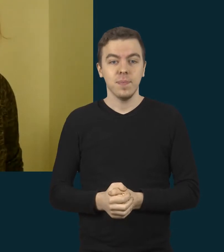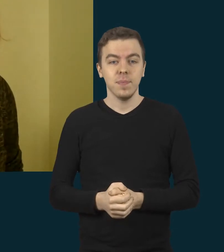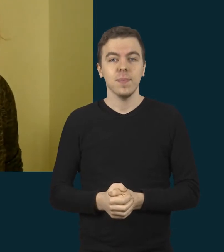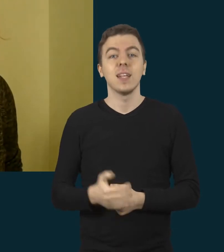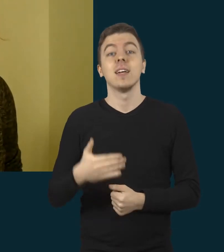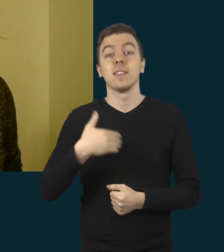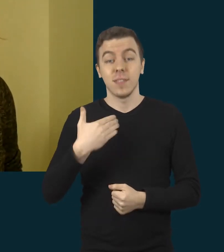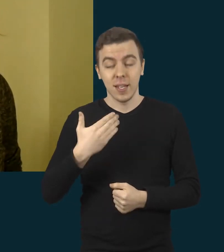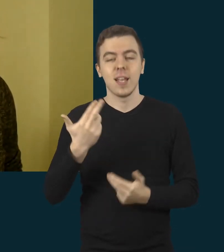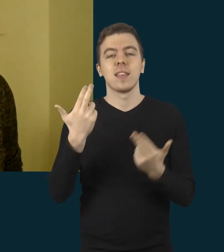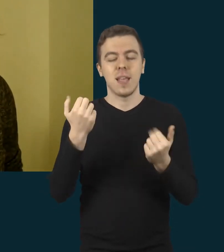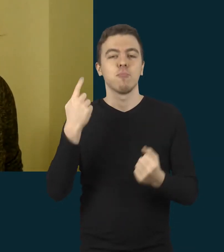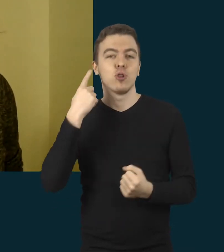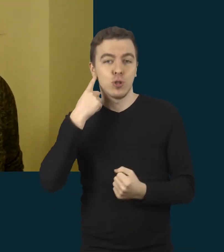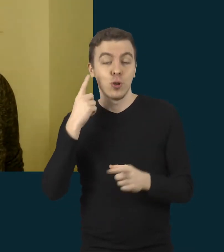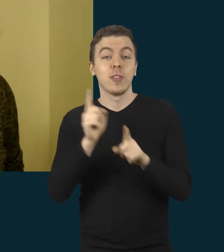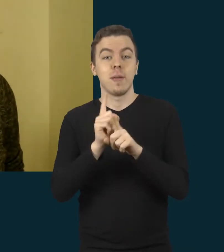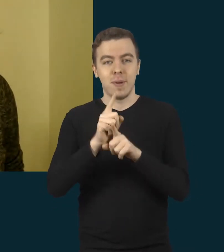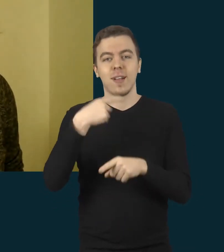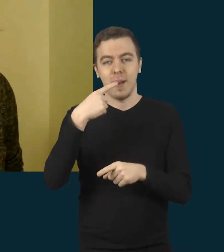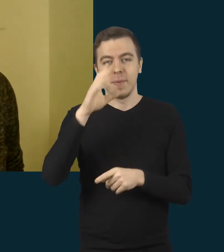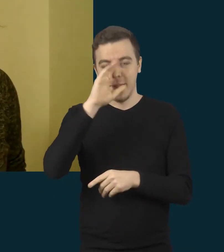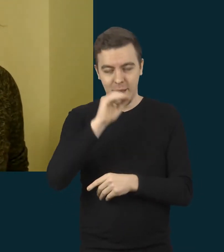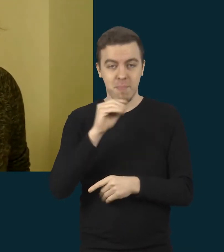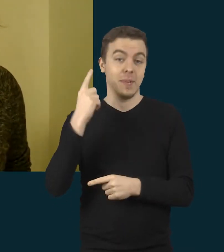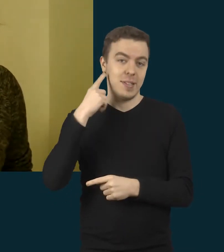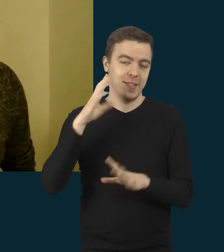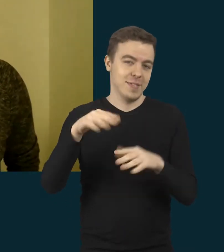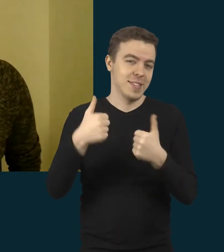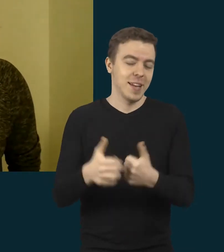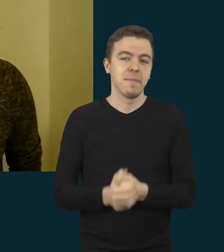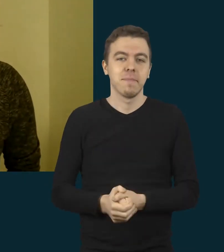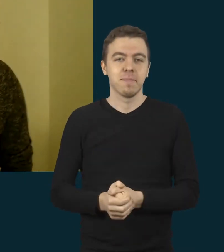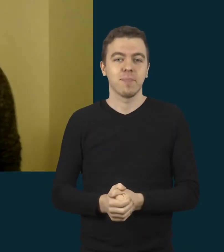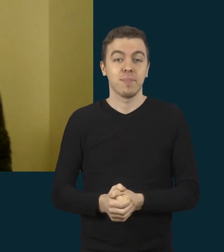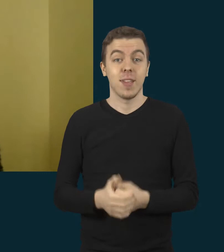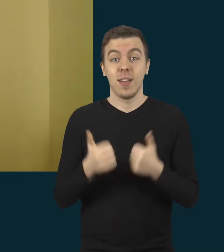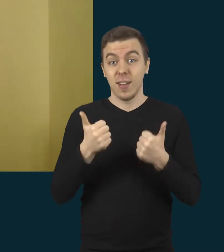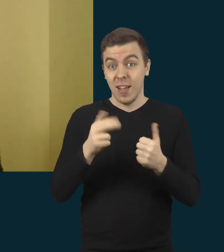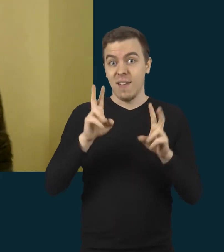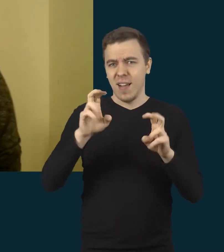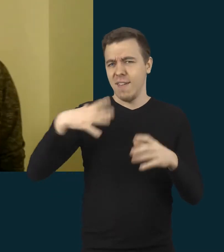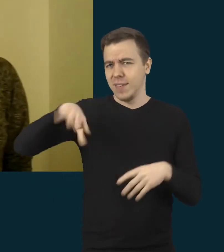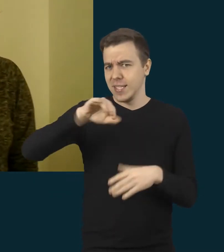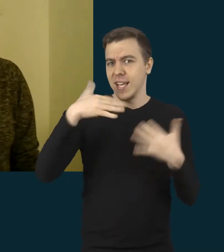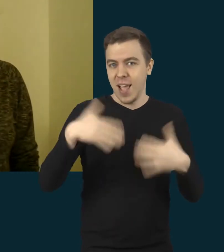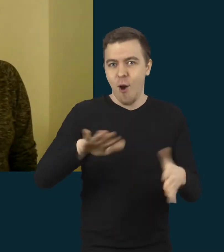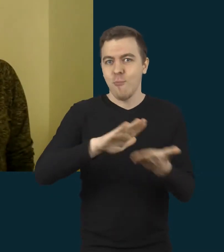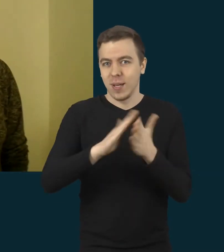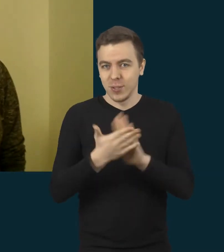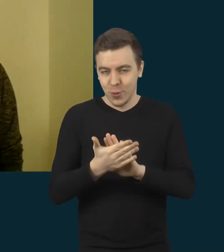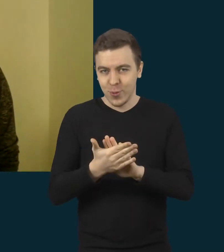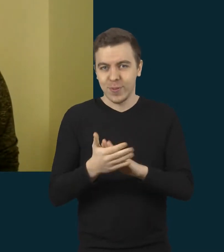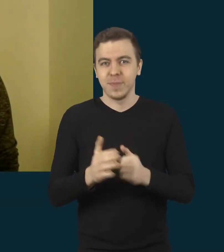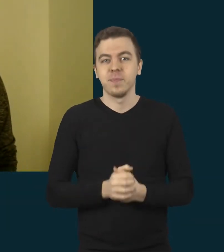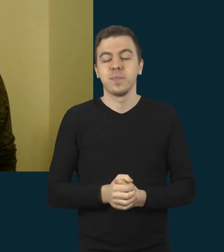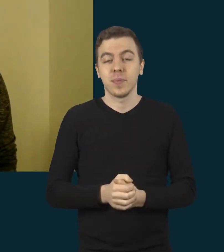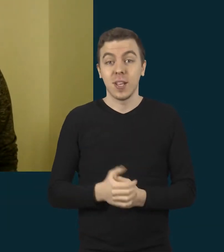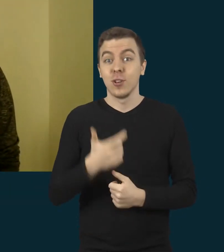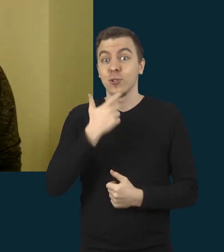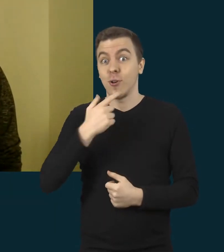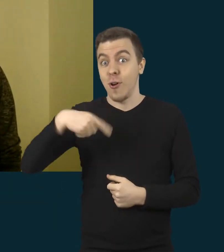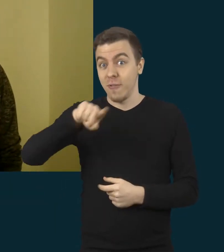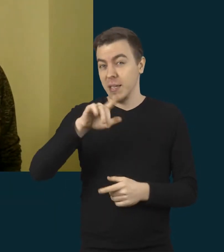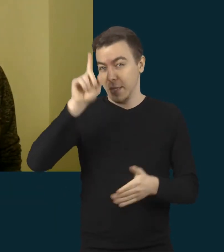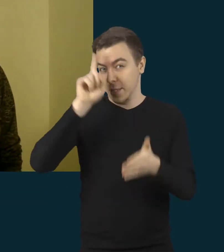Sveiki, girdėt girdžiu, dabar jau galiu ir kalbėti. Tai sveiki. Šaunoj reiškės mes visi pasiruošę, tikiuosi lankytojai ir žiūrojai irgi